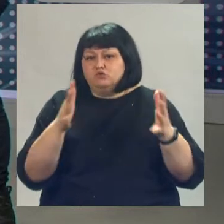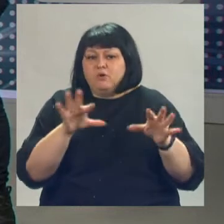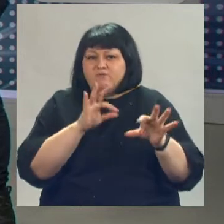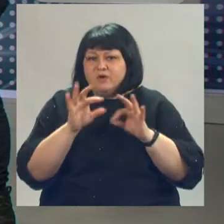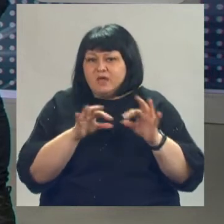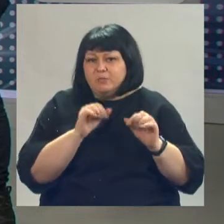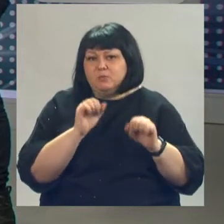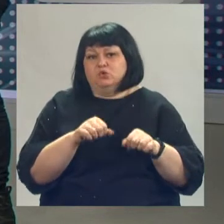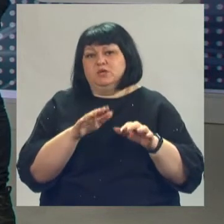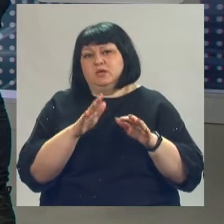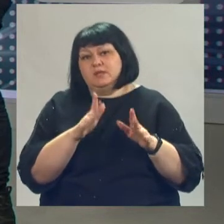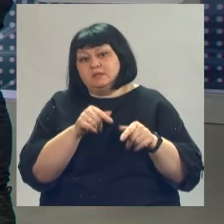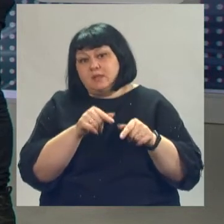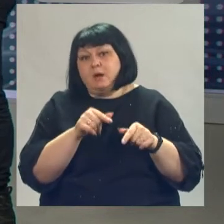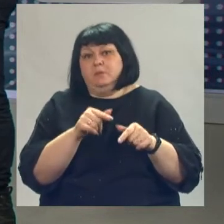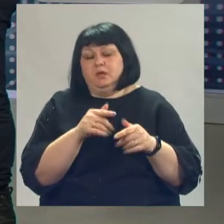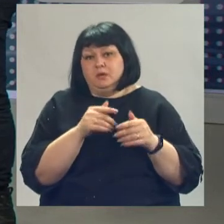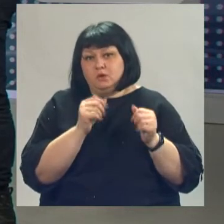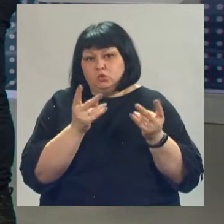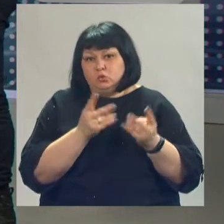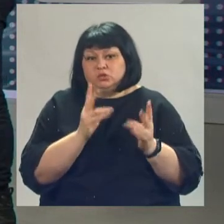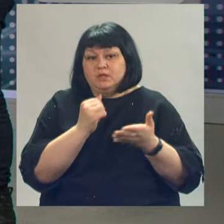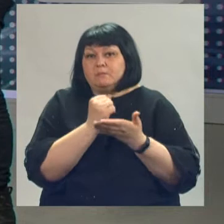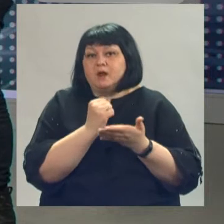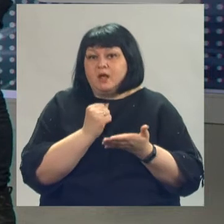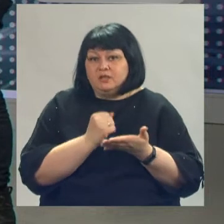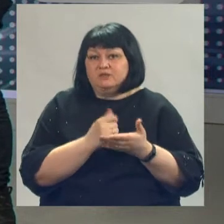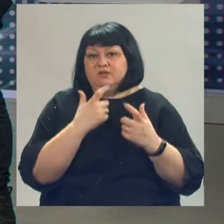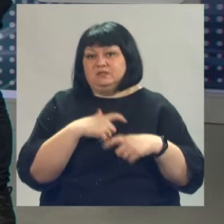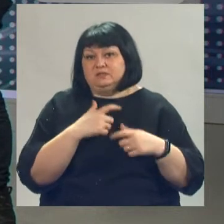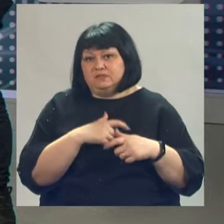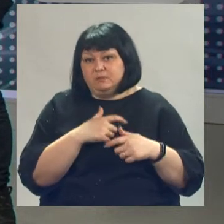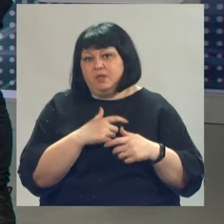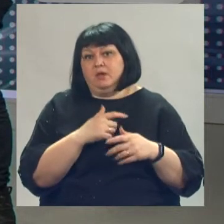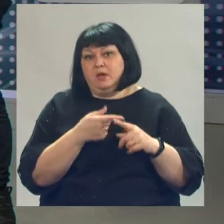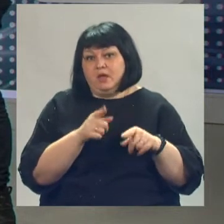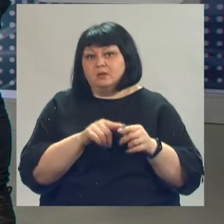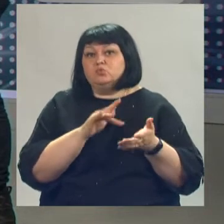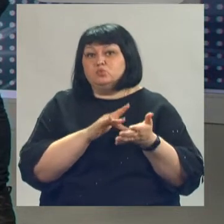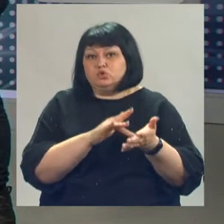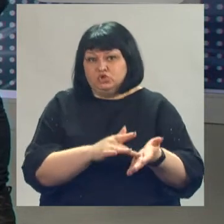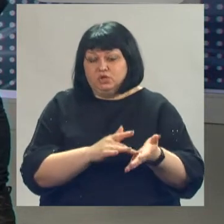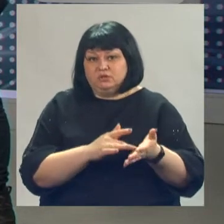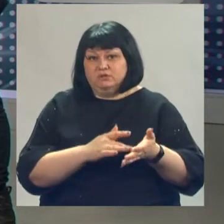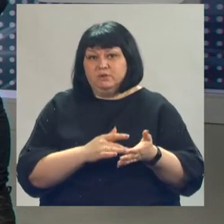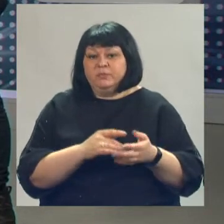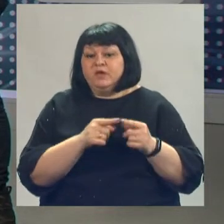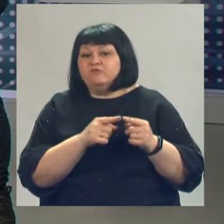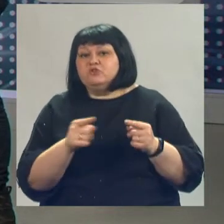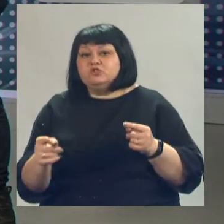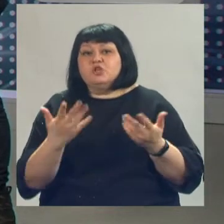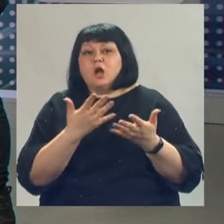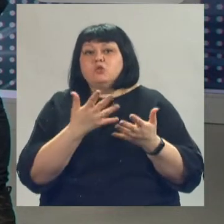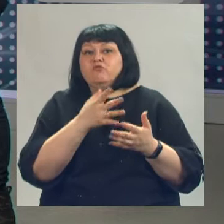средств размещения. И непосредственно там нужно и бронировать себе это путешествие. А в течение какого